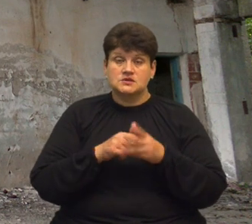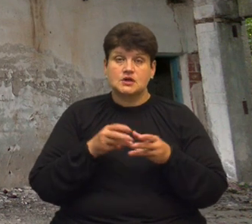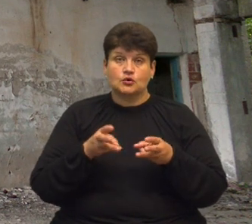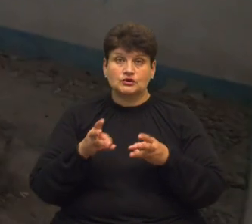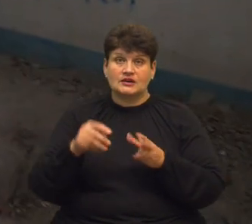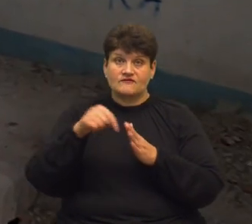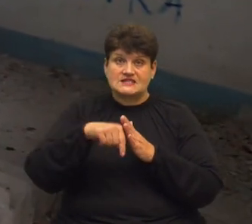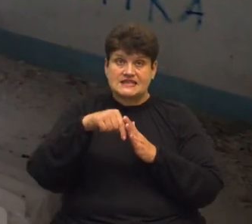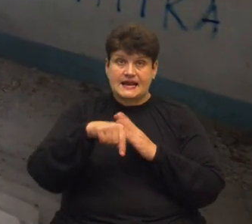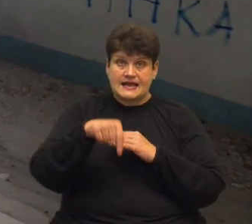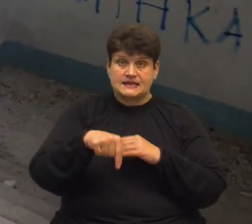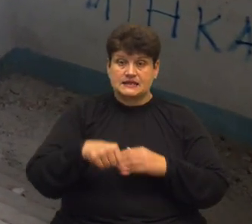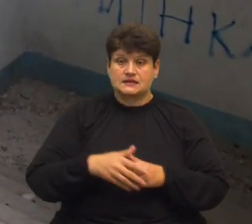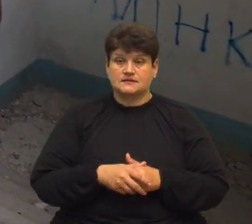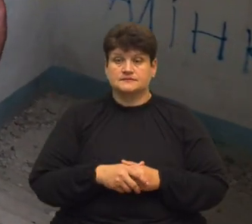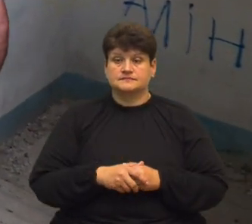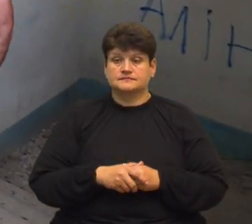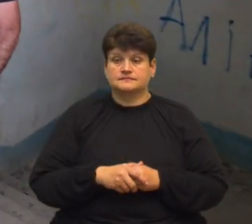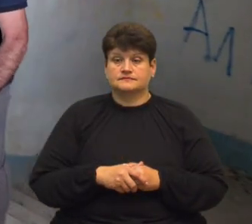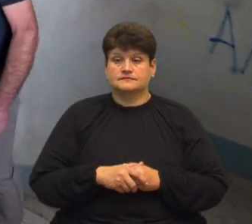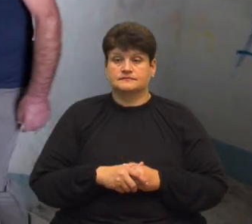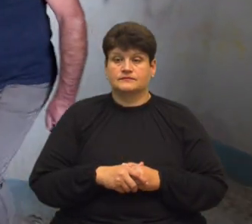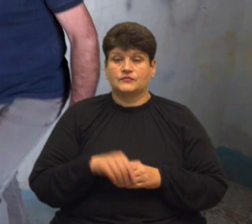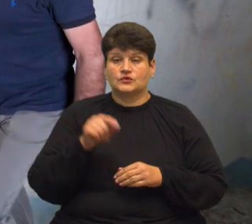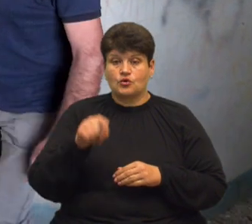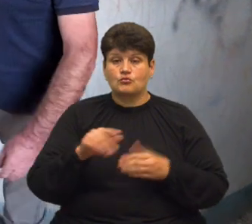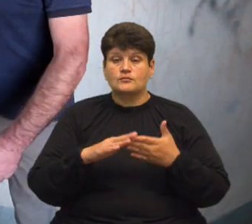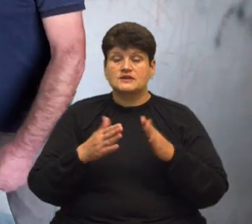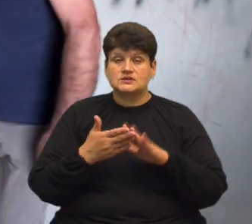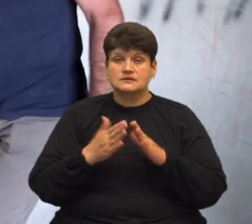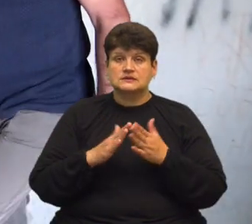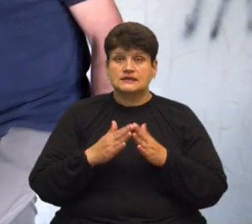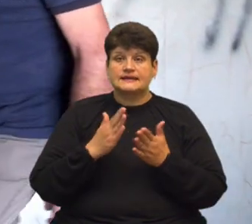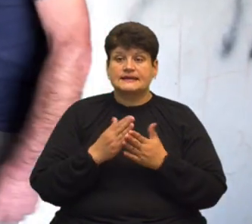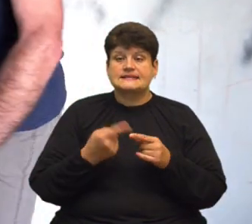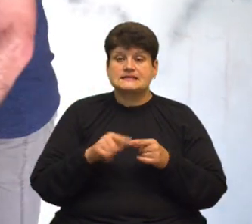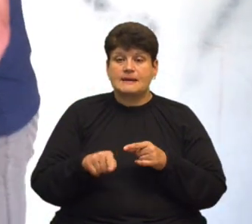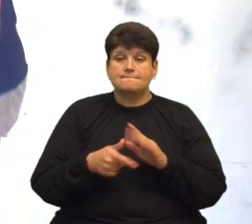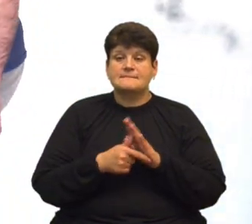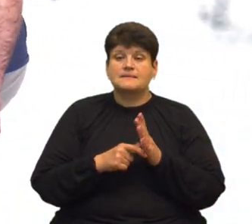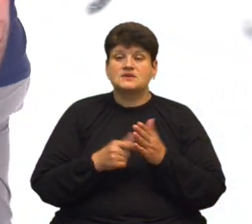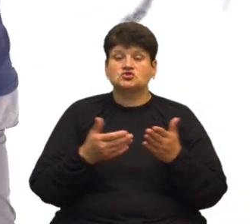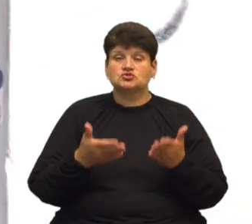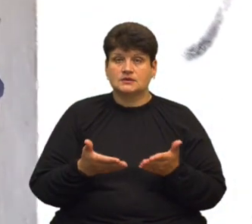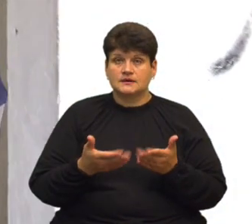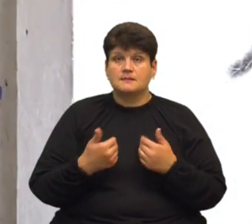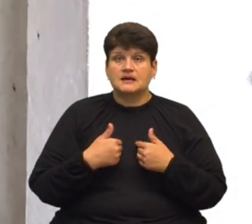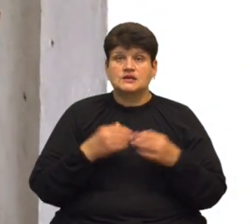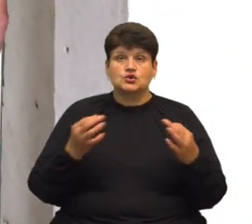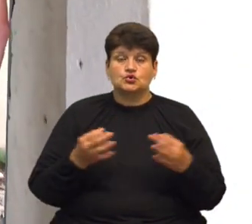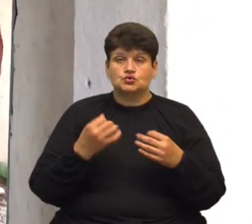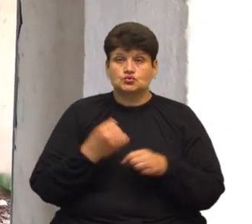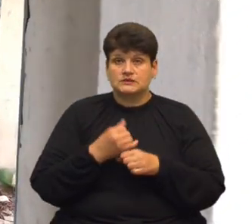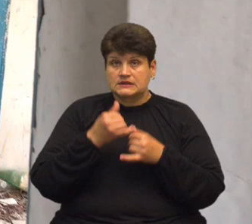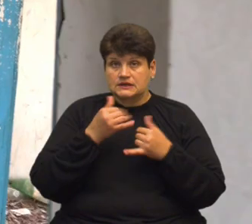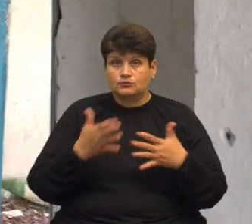всередині. Ось в такому плачевному ситуації знаходиться це приміщення і ми нічого не можемо зробити,